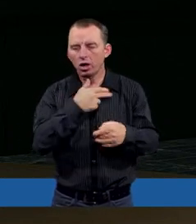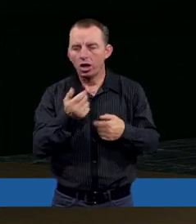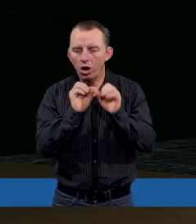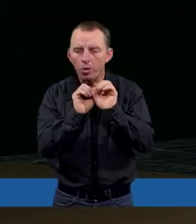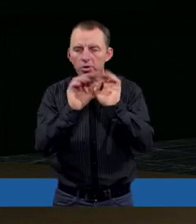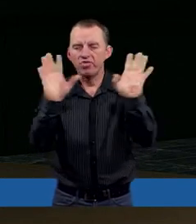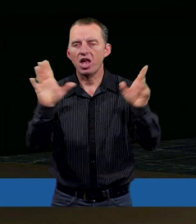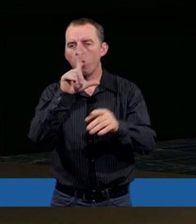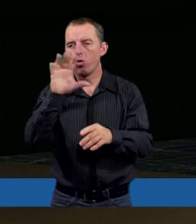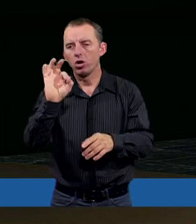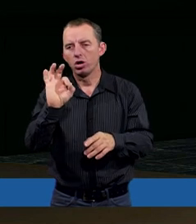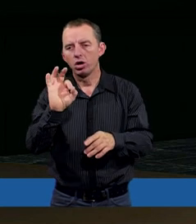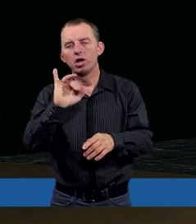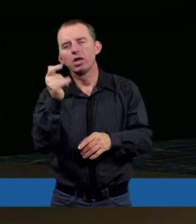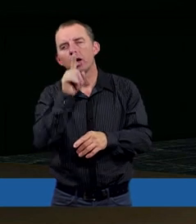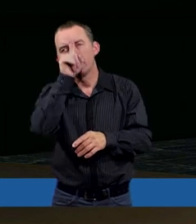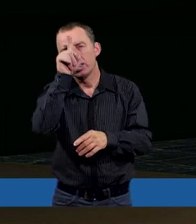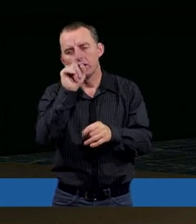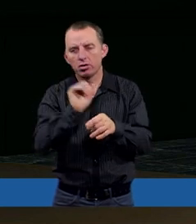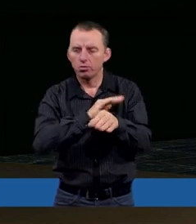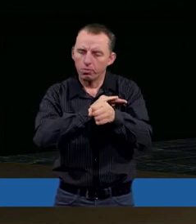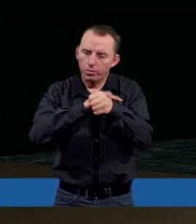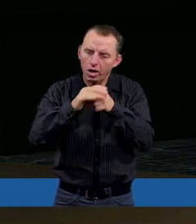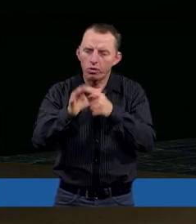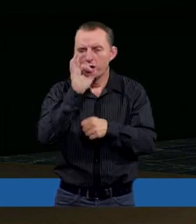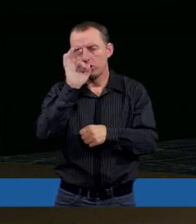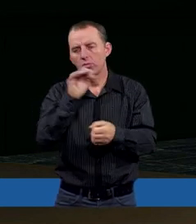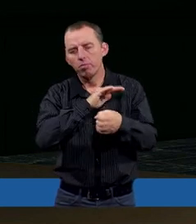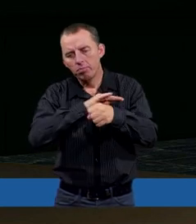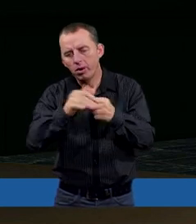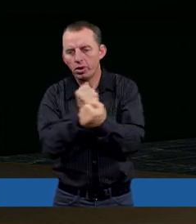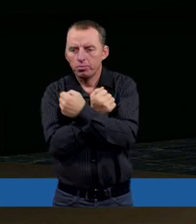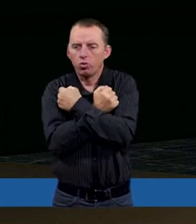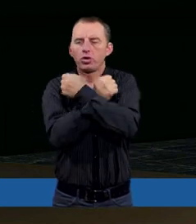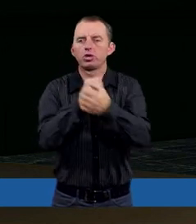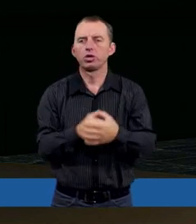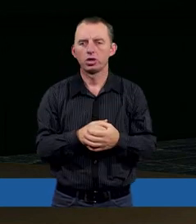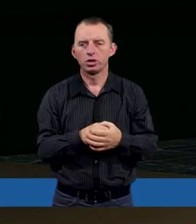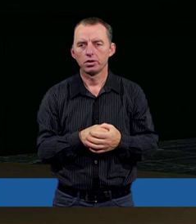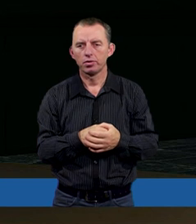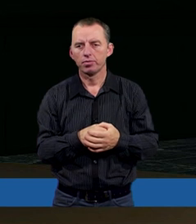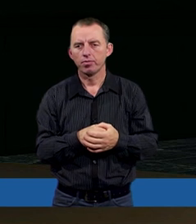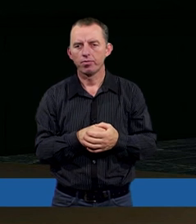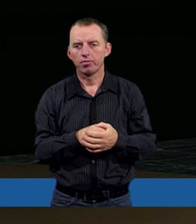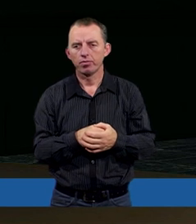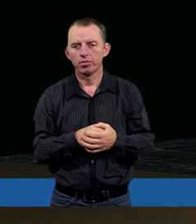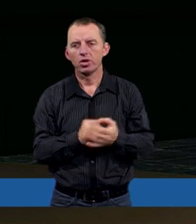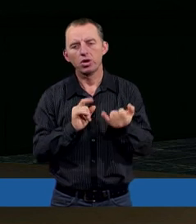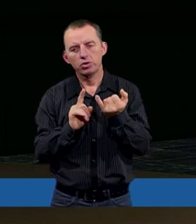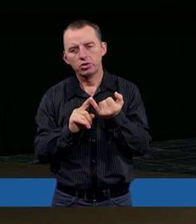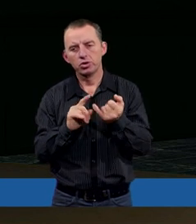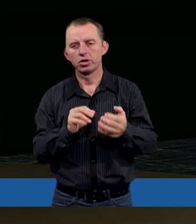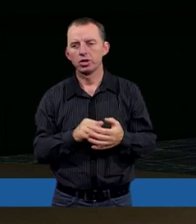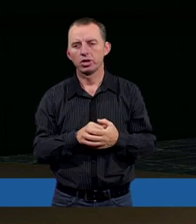objawiało, jaki Ty jesteś pełen dobroci i pełen miłości i